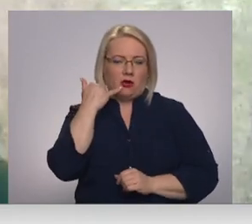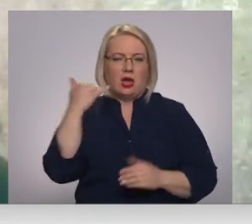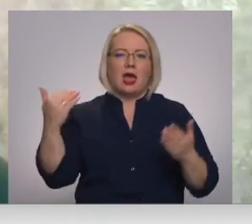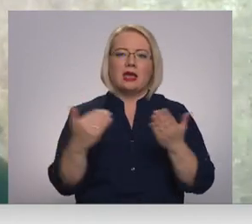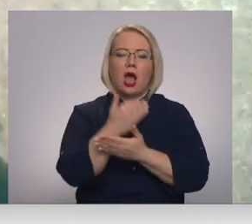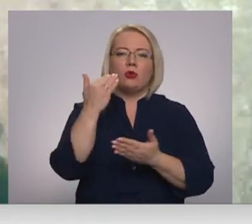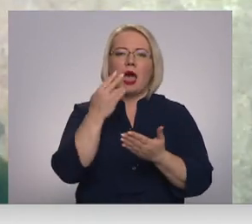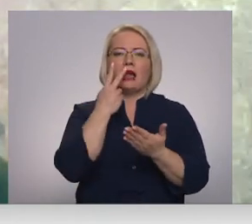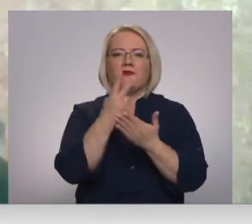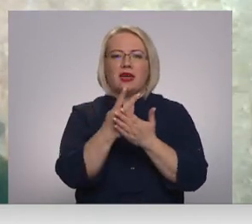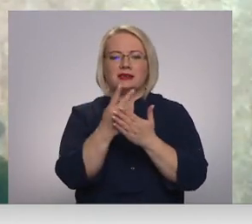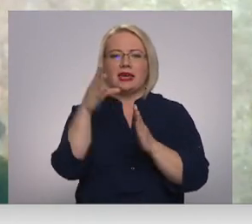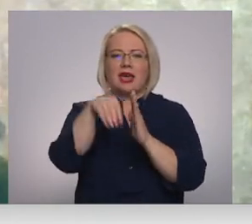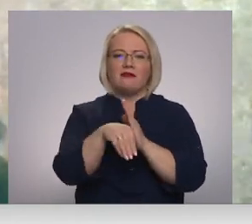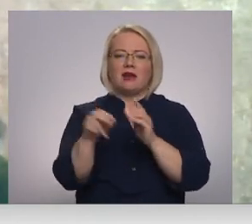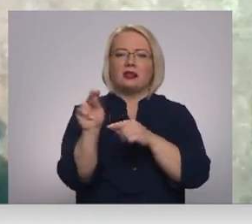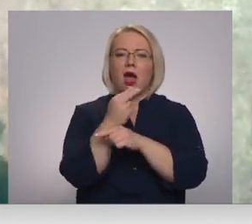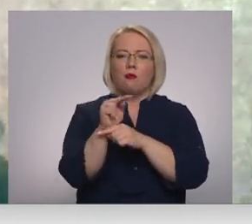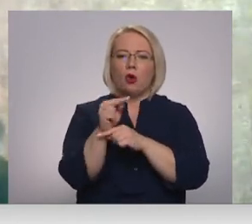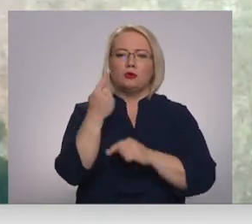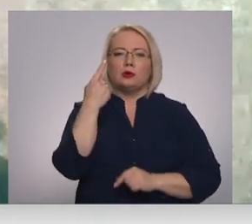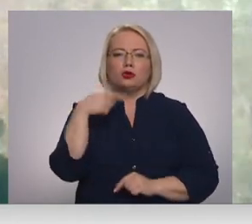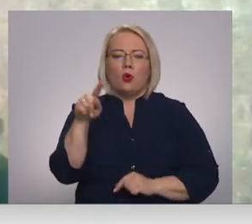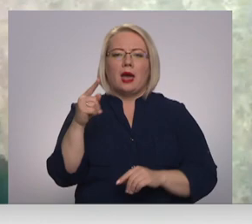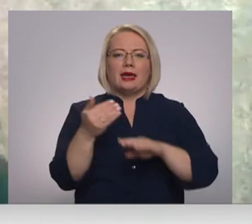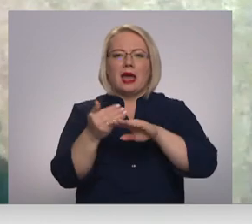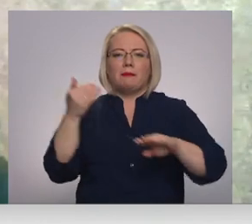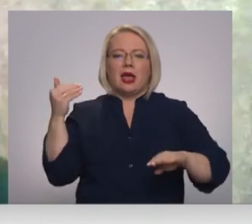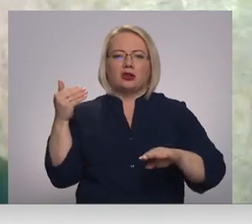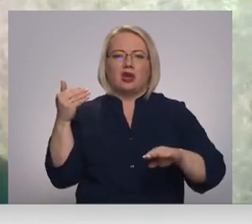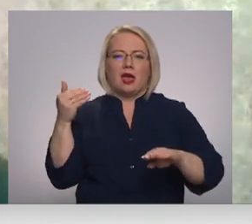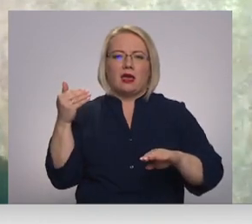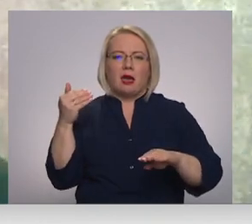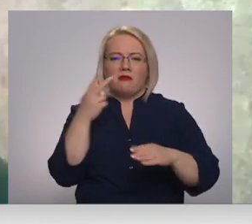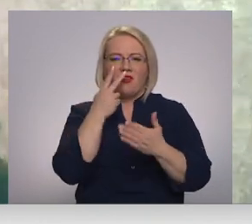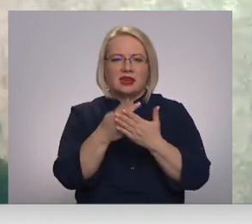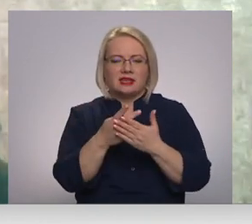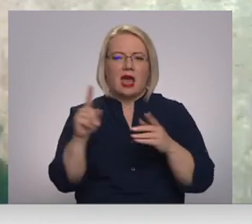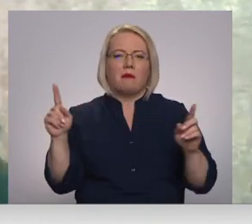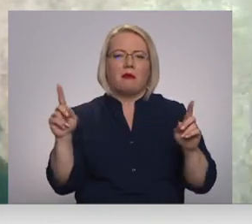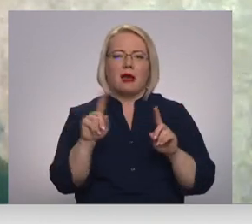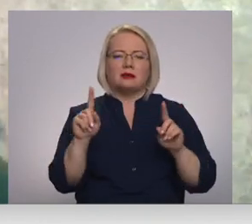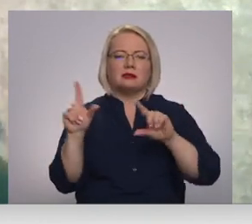versijas ietver labojumus no iepriekšējām versijām, kas mazina